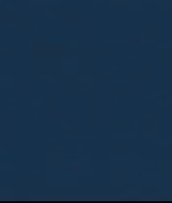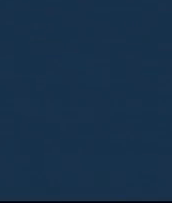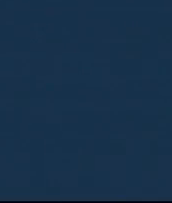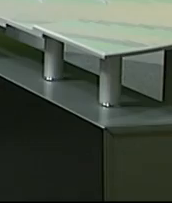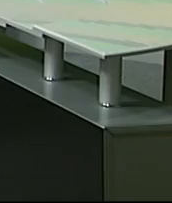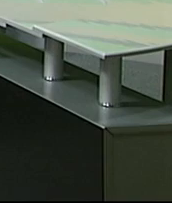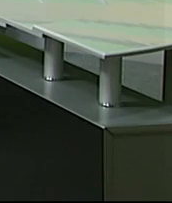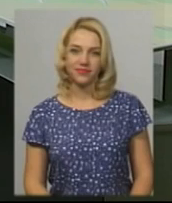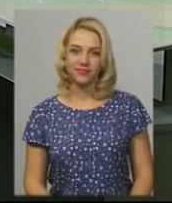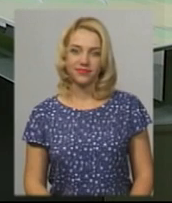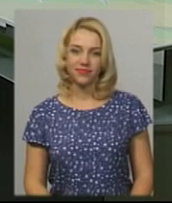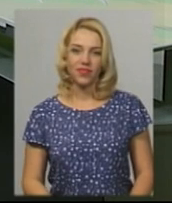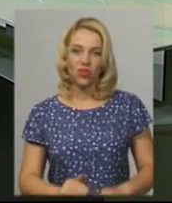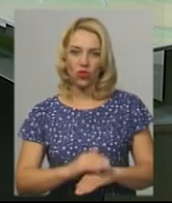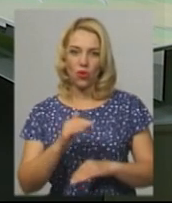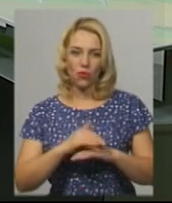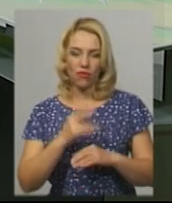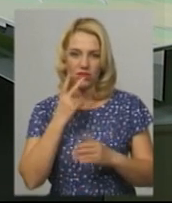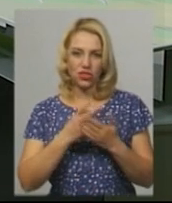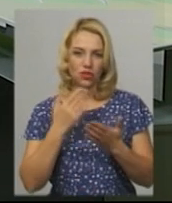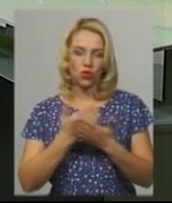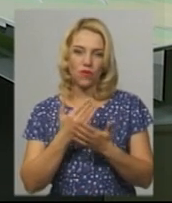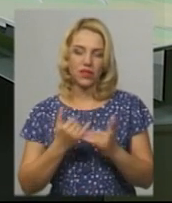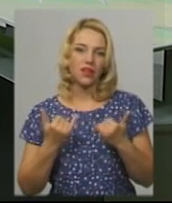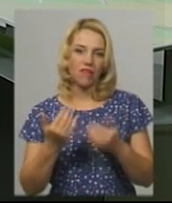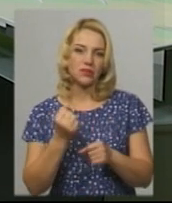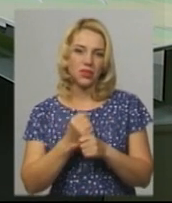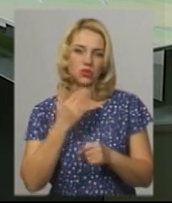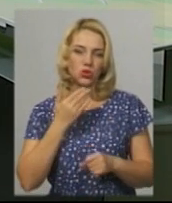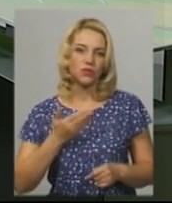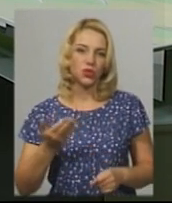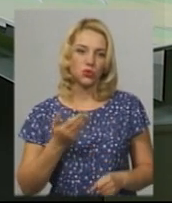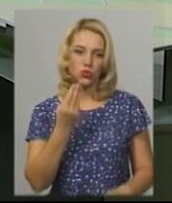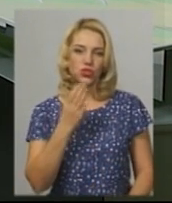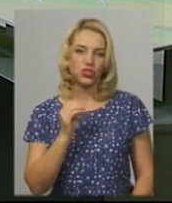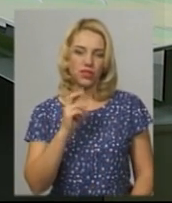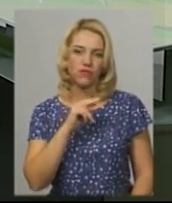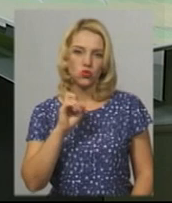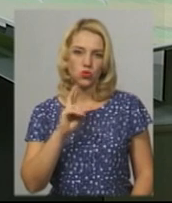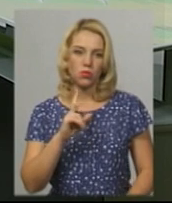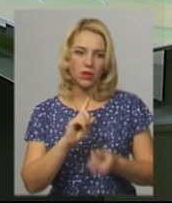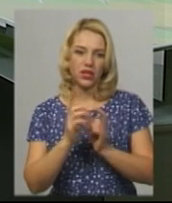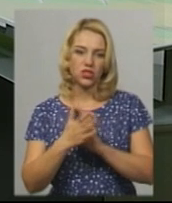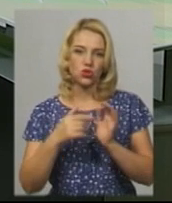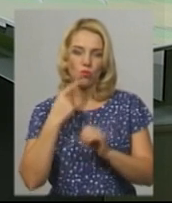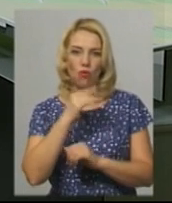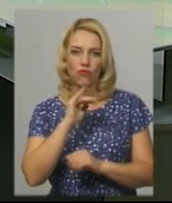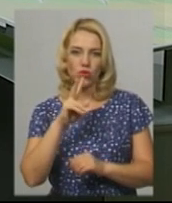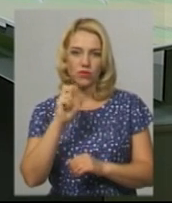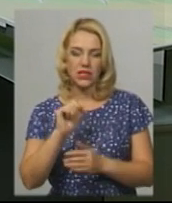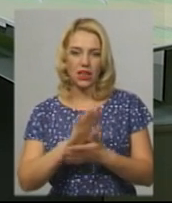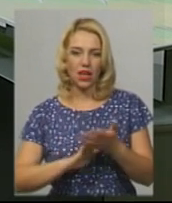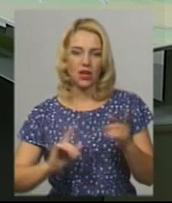Музика Доброго вечора, в ефірі новини. У студії для вас працюють ведуча Катерина Шевчук, на жест умову перекладає Оксана Фіновська.